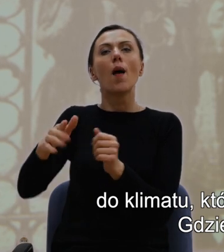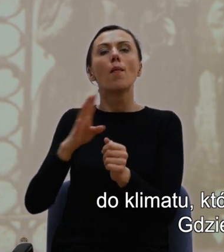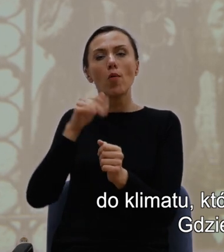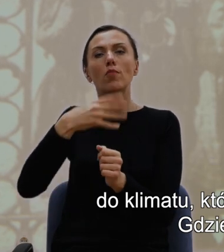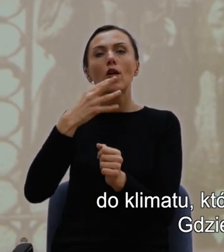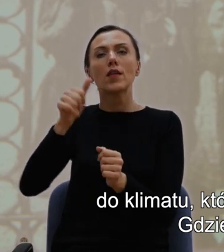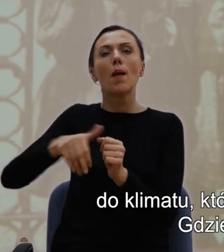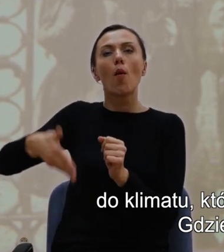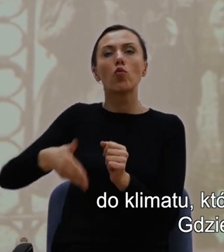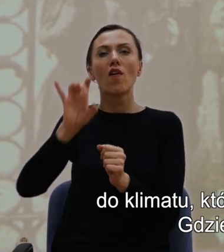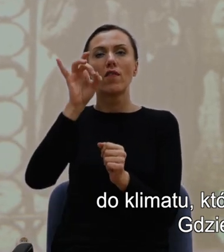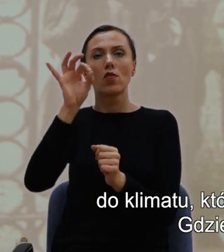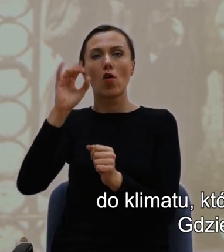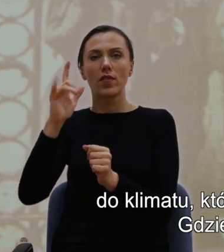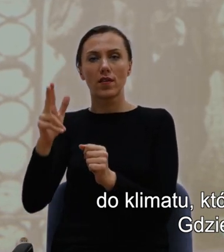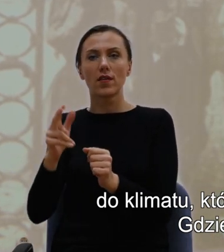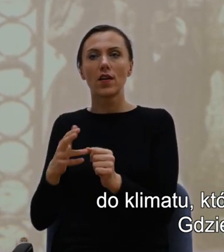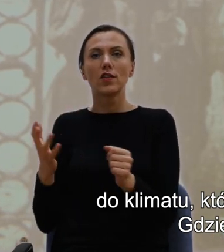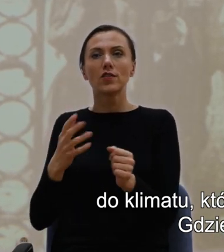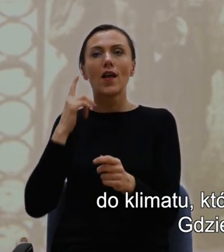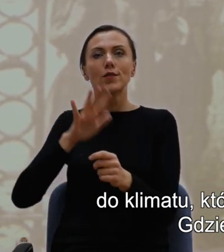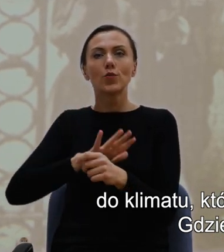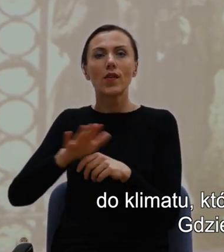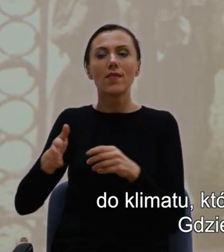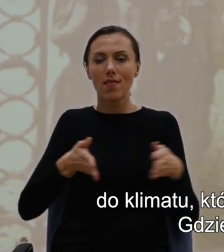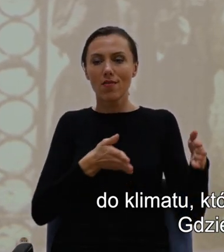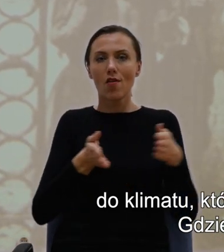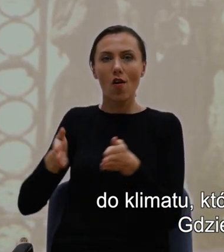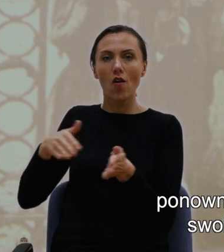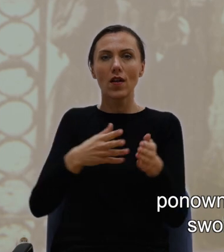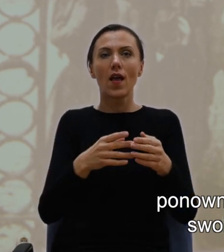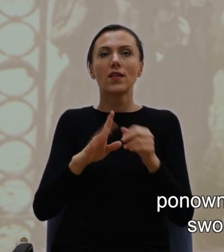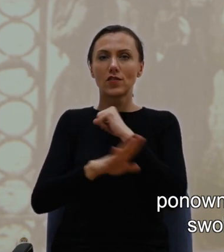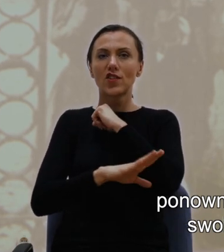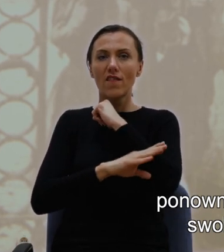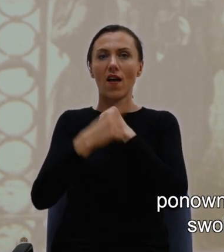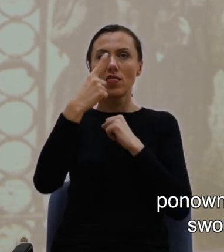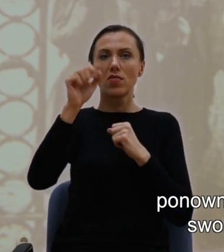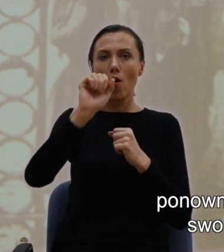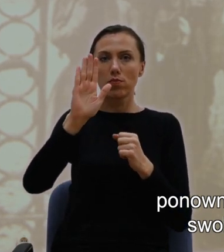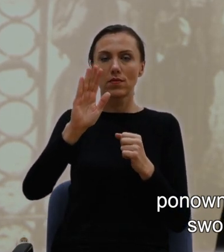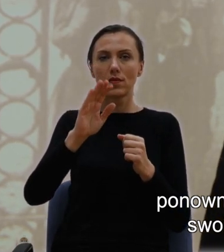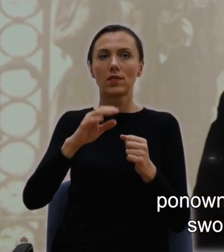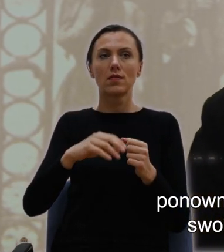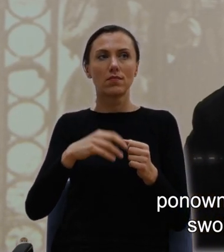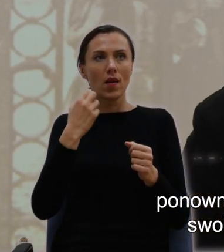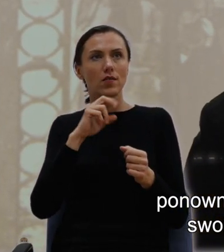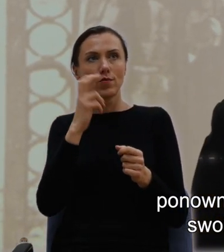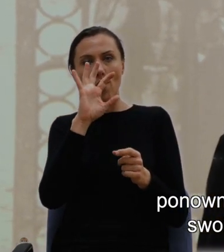słynne aleje dębowe, oak alleys, ponownie tak ikoniczne dla miast